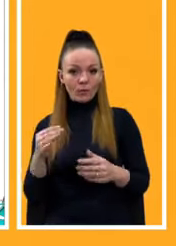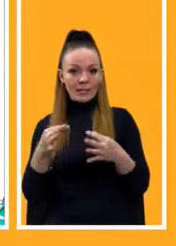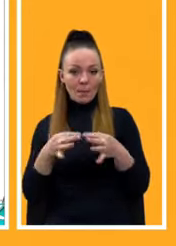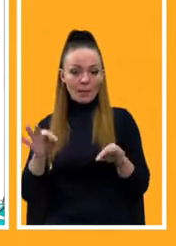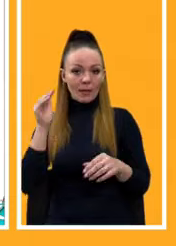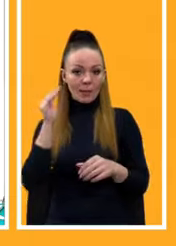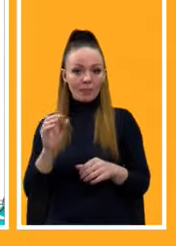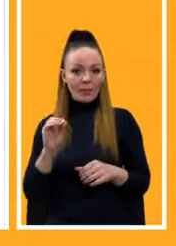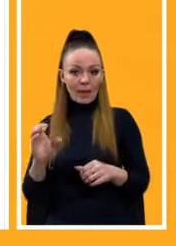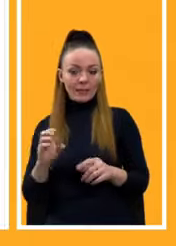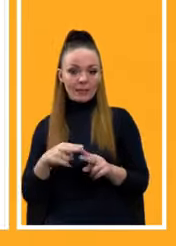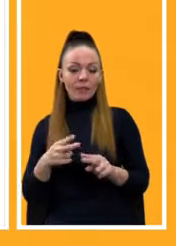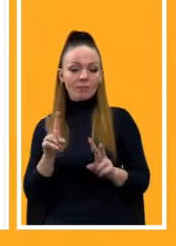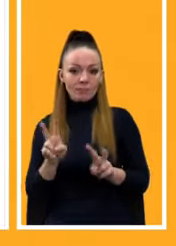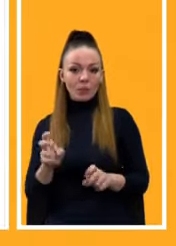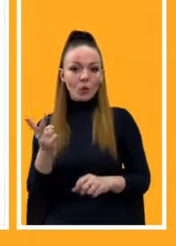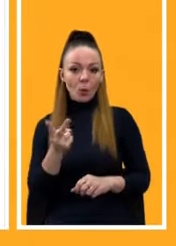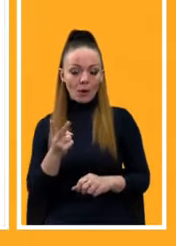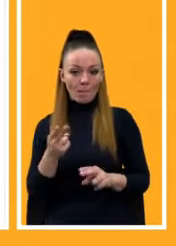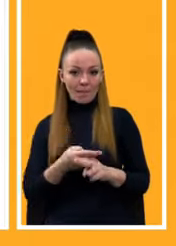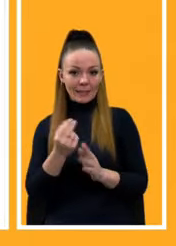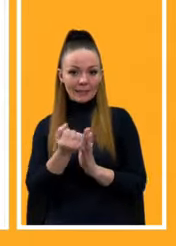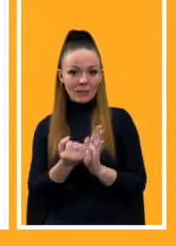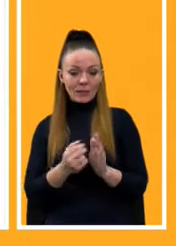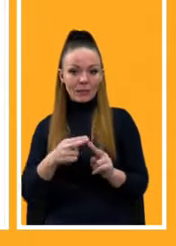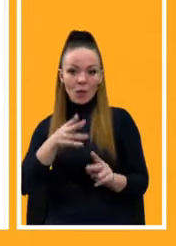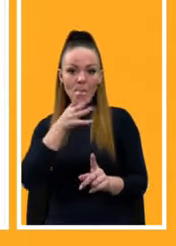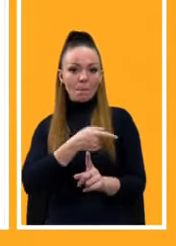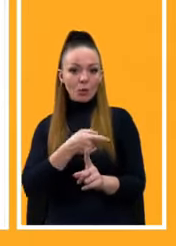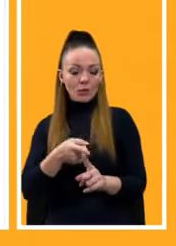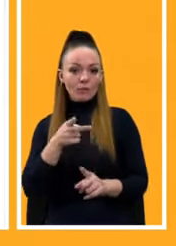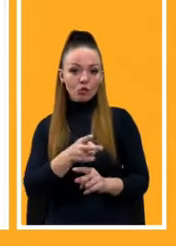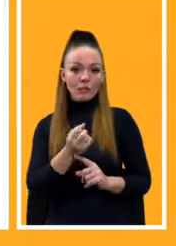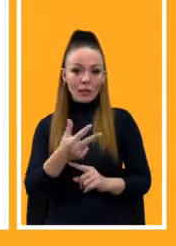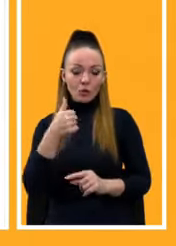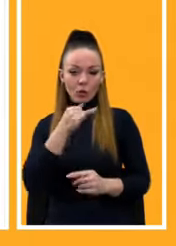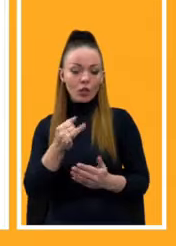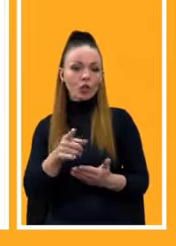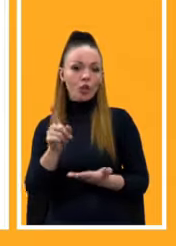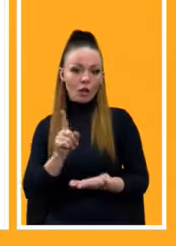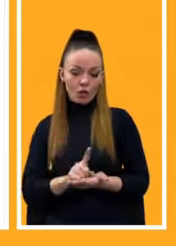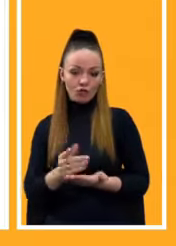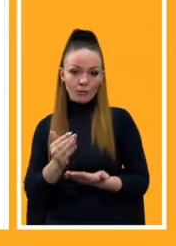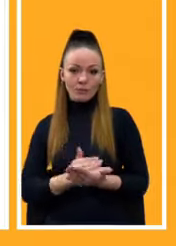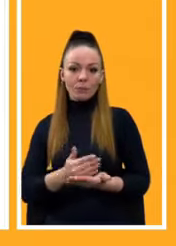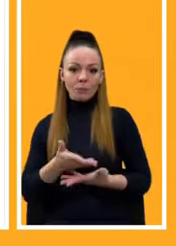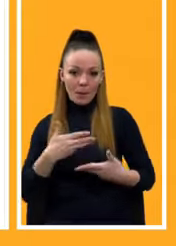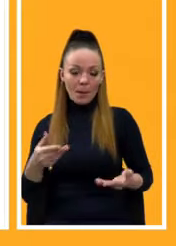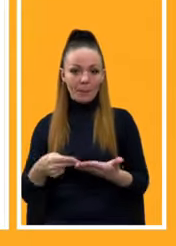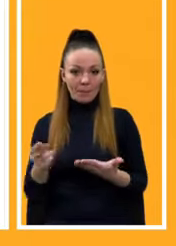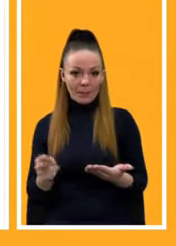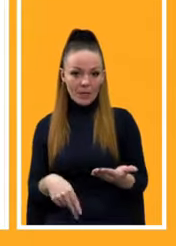так званий другий безвіз. Цей процес відбувався з 2013 року, і нарешті всі обставини склалися так, що ми підписали його.